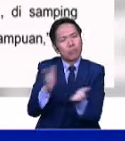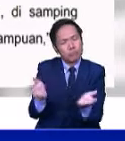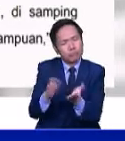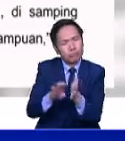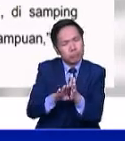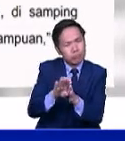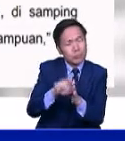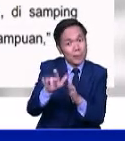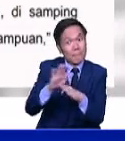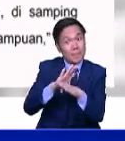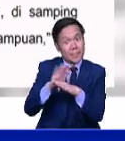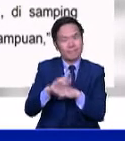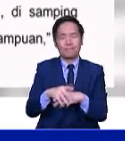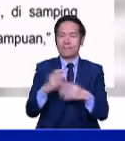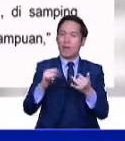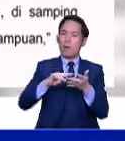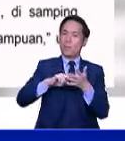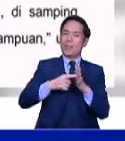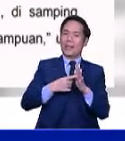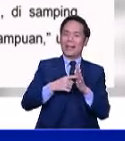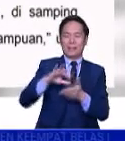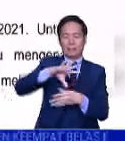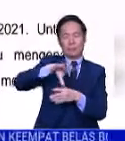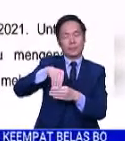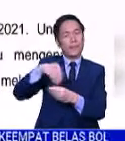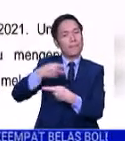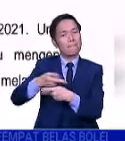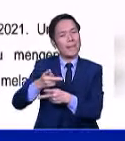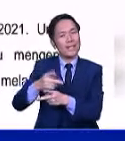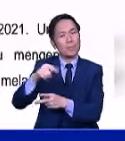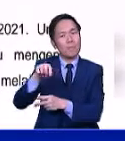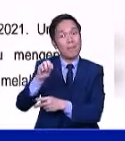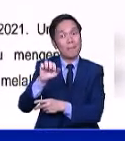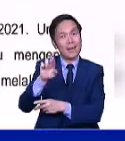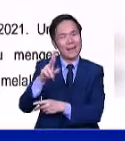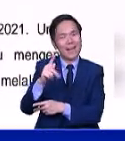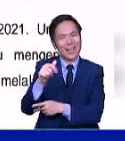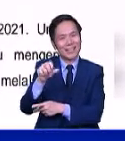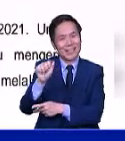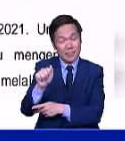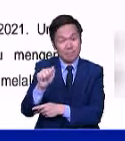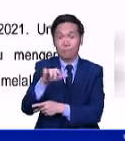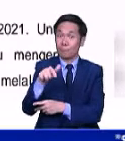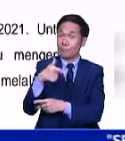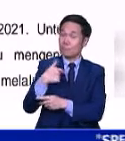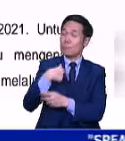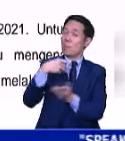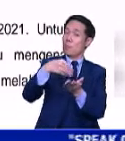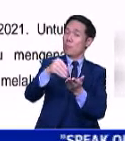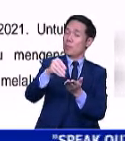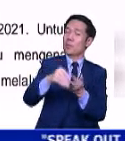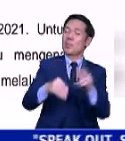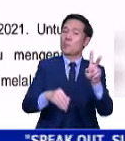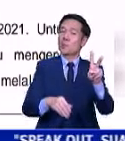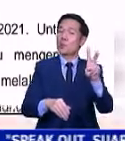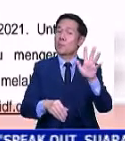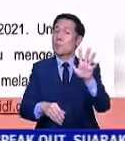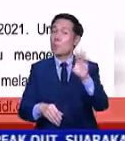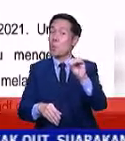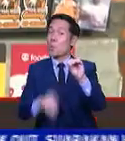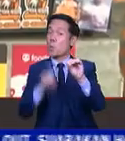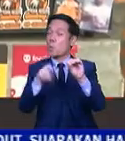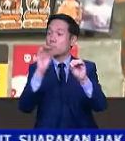mereka. Skim yang diumumkan di bawah pakej rangsangan pemerkasa itu menawarkan pembiayaan sehingga RM250,000